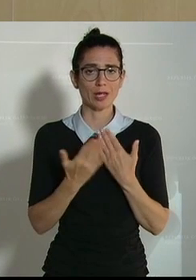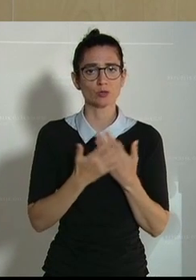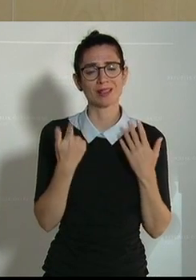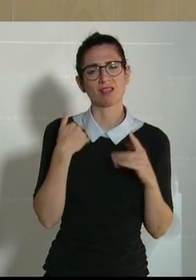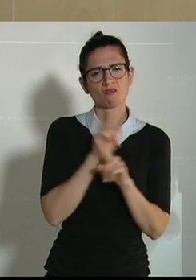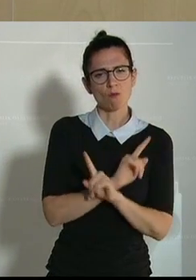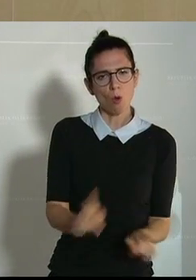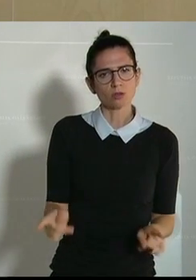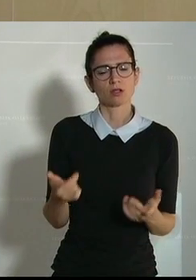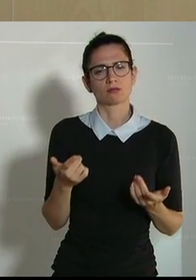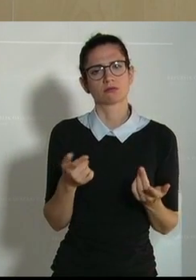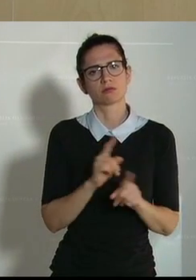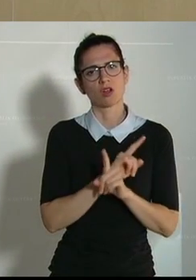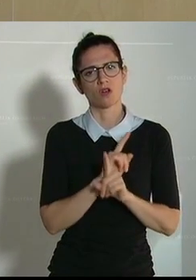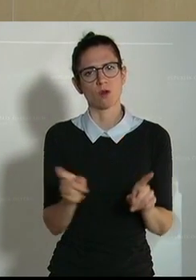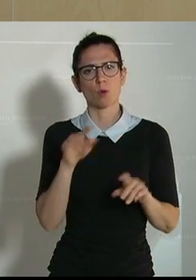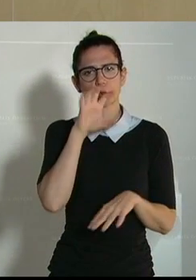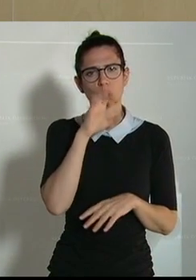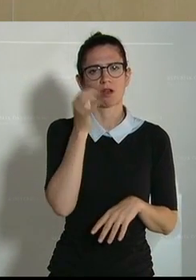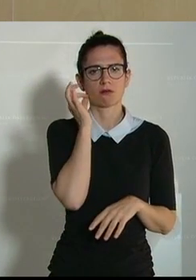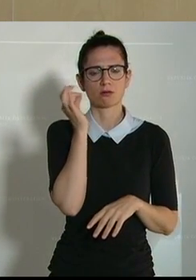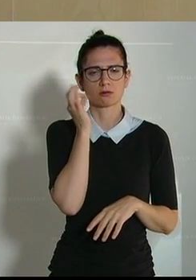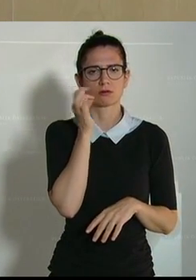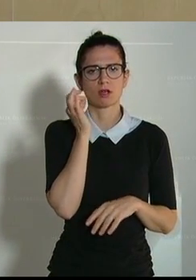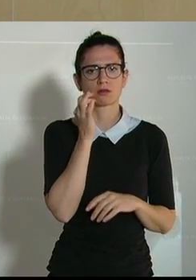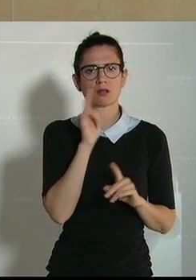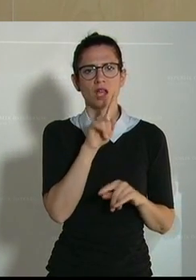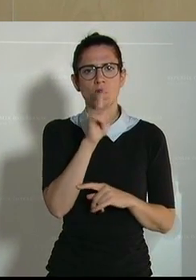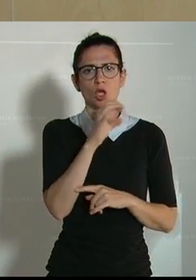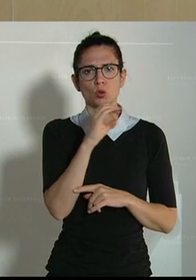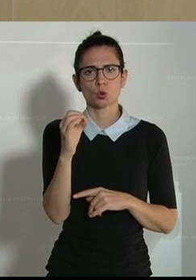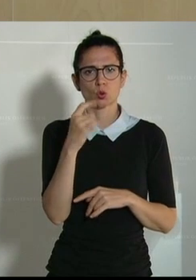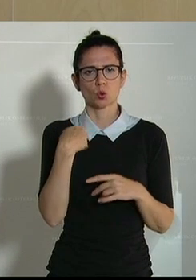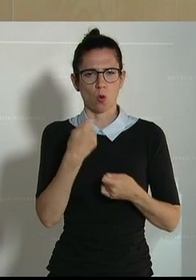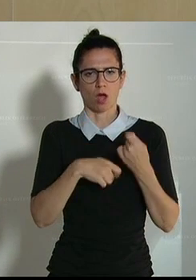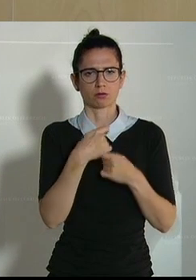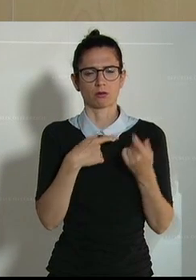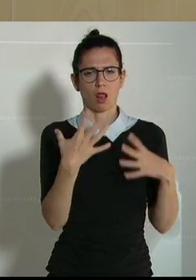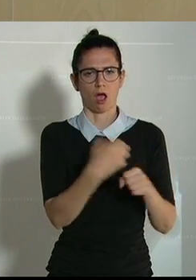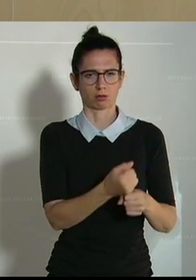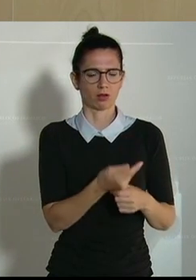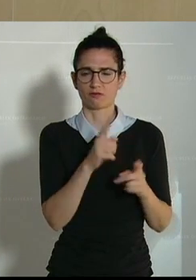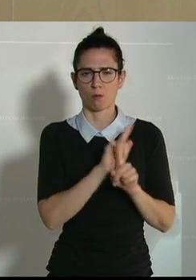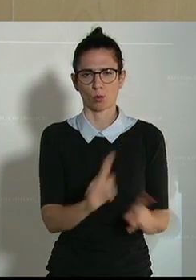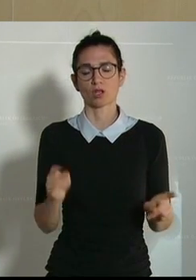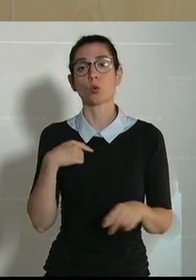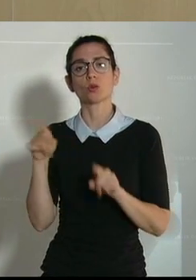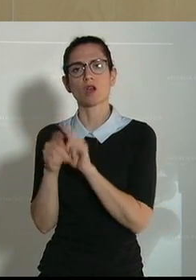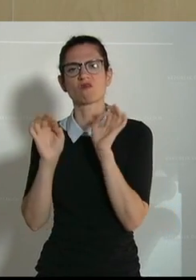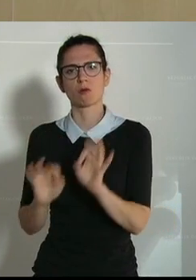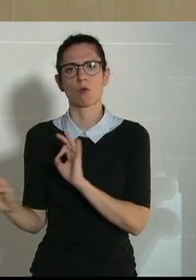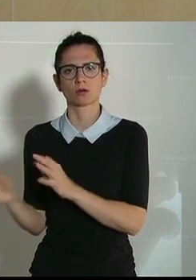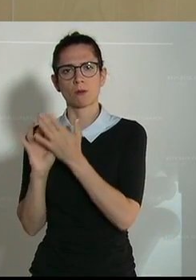wurde ein Verbot erlassen, Hunde und Katzen in Zofachhandlungen zu halten und es wurde auch eine Verordnung